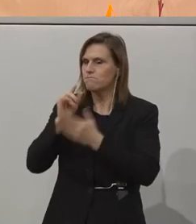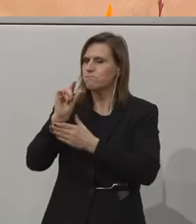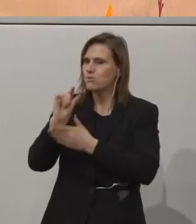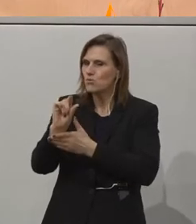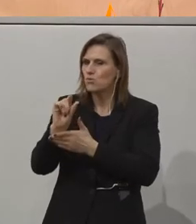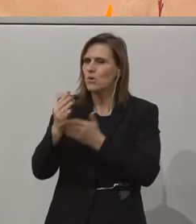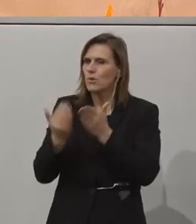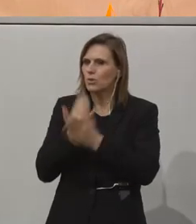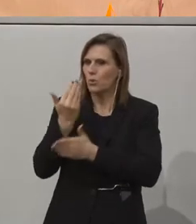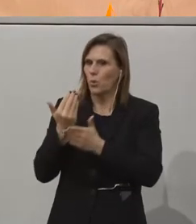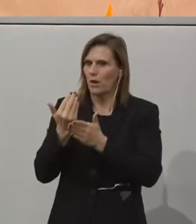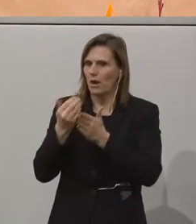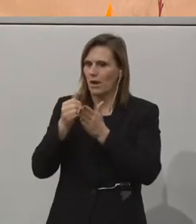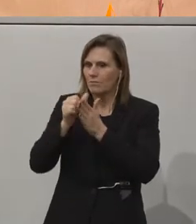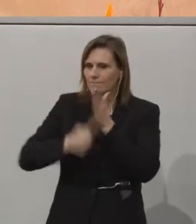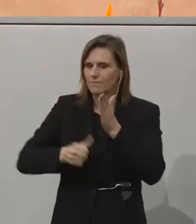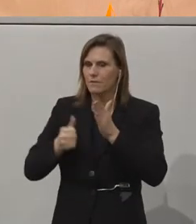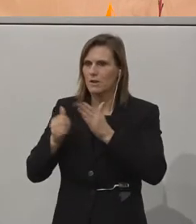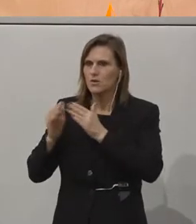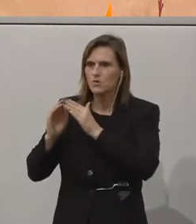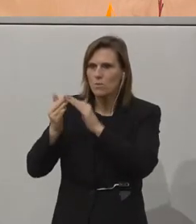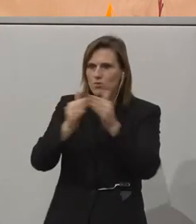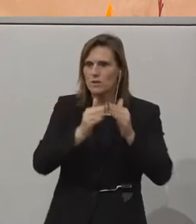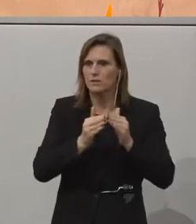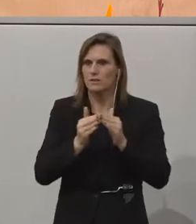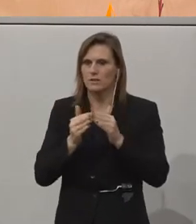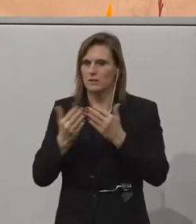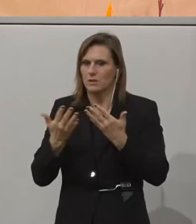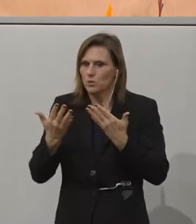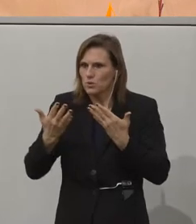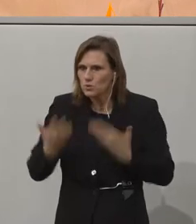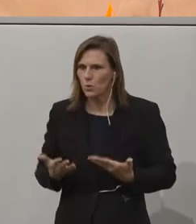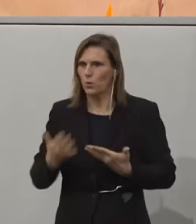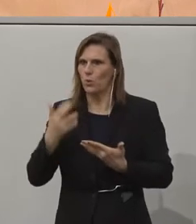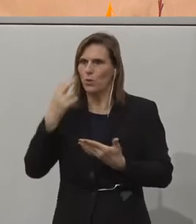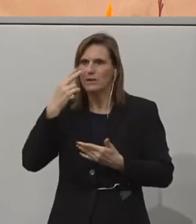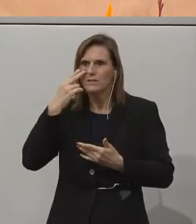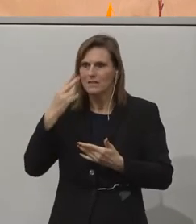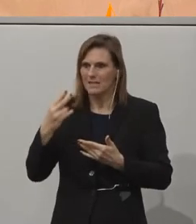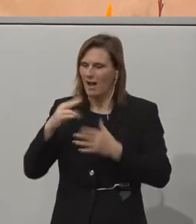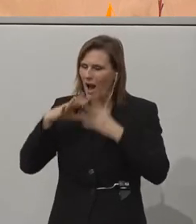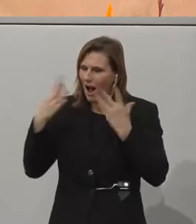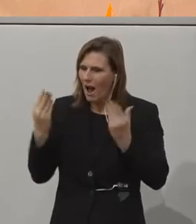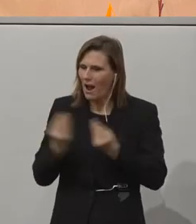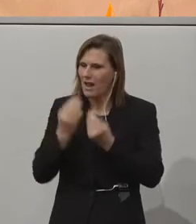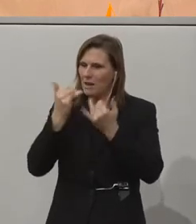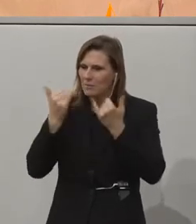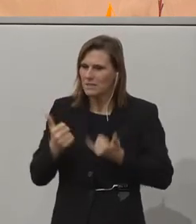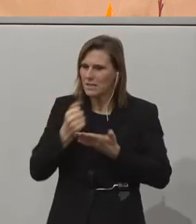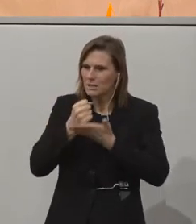Standardwerk in unserer Community, so auch zu verstehen, wo wir alle bisher ausgezeichneten